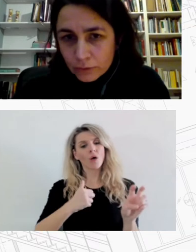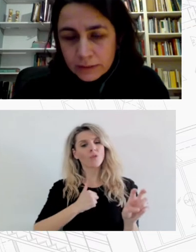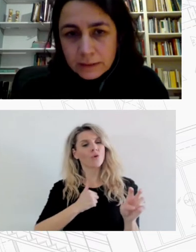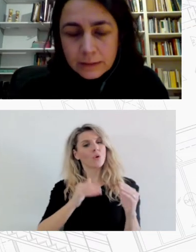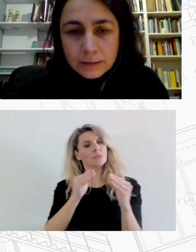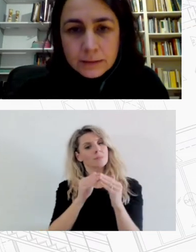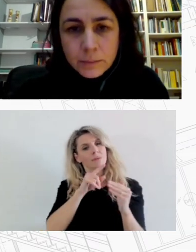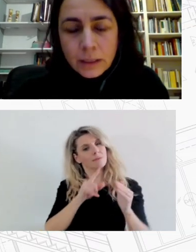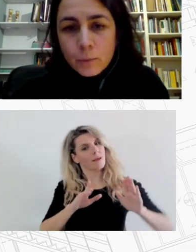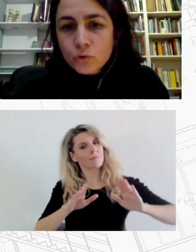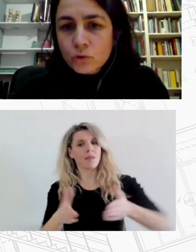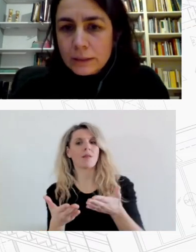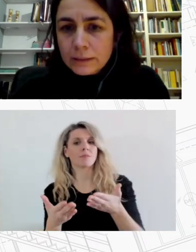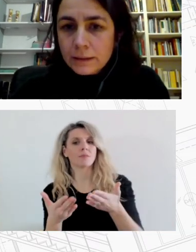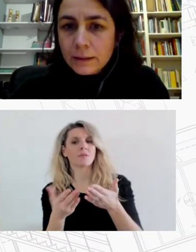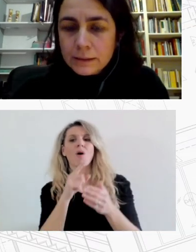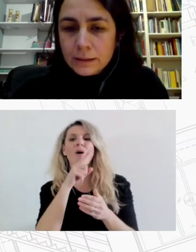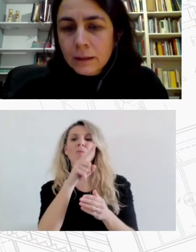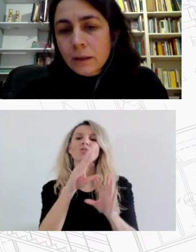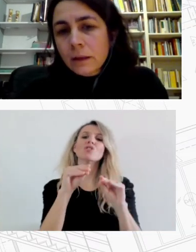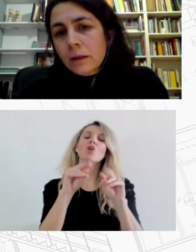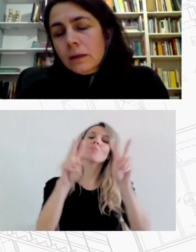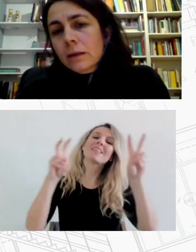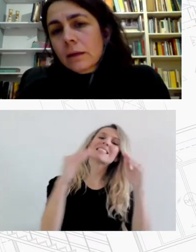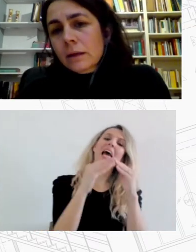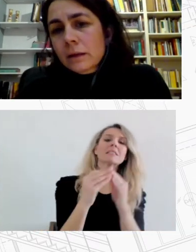επίκεντρο της συζήτησης σήμερα όπως το Στέγαση και Εργασία